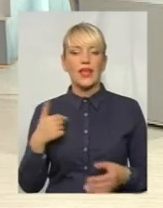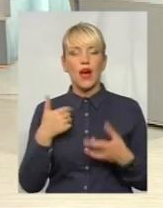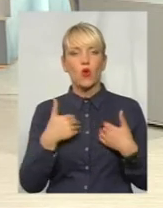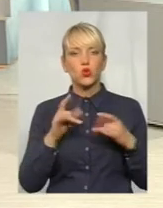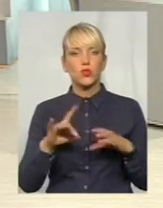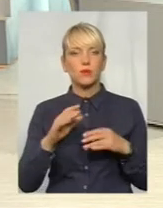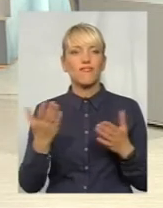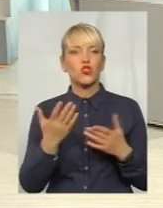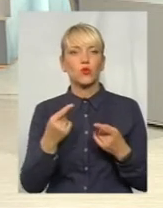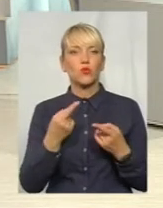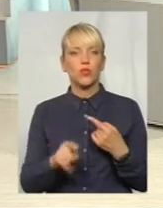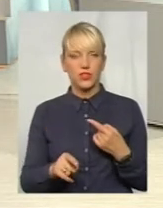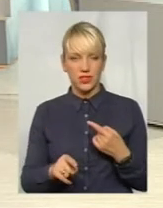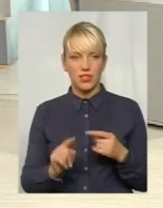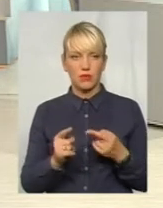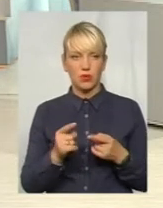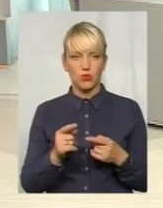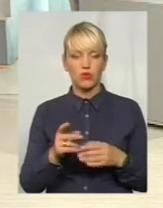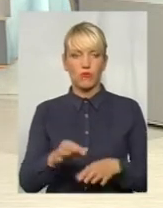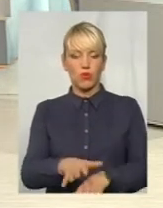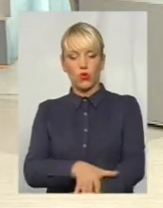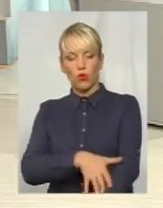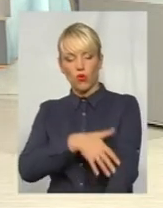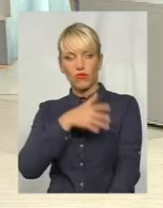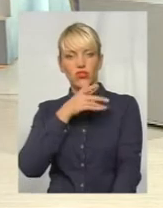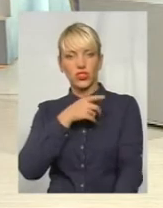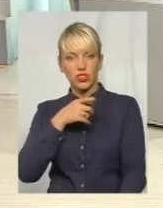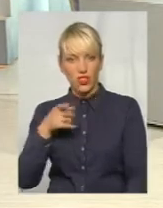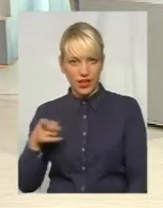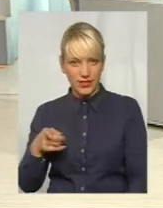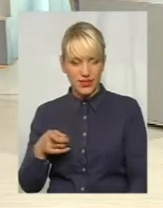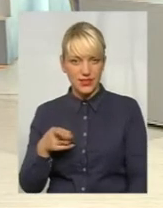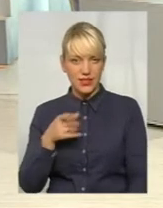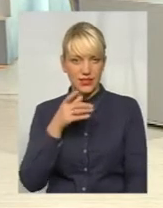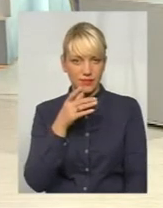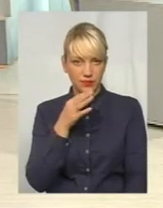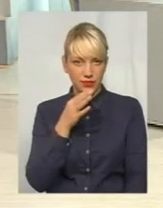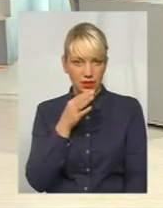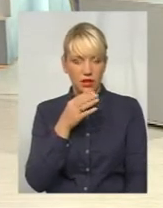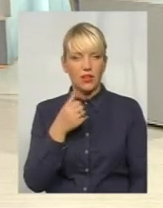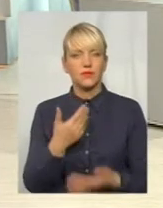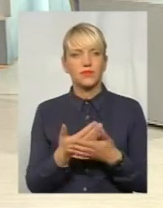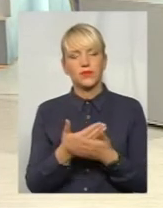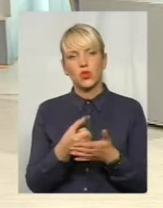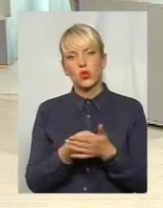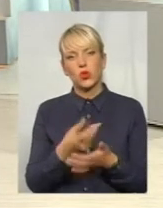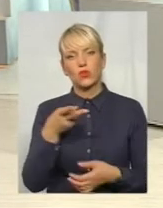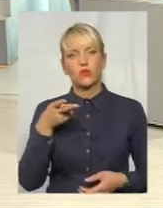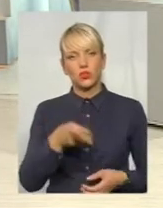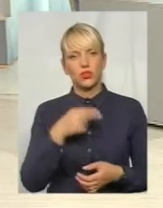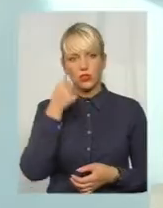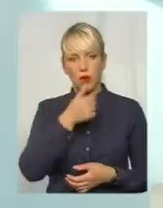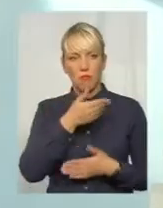дуже продовжений час, десь до 90-х років, початку до 2000-х років, ми